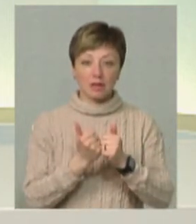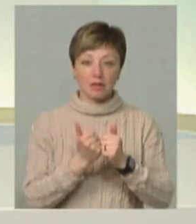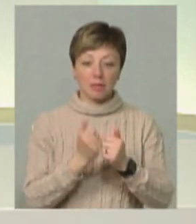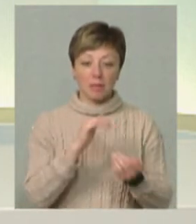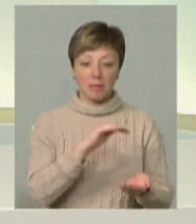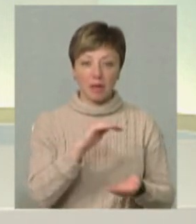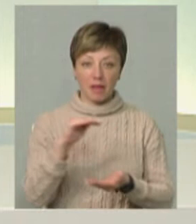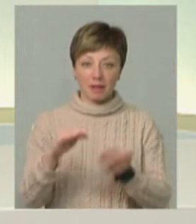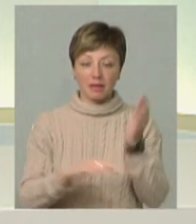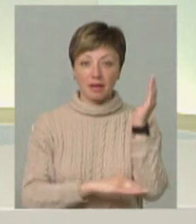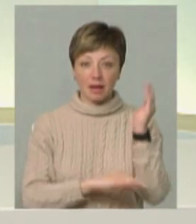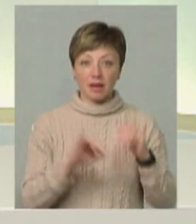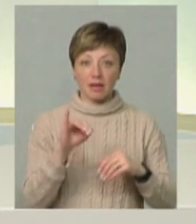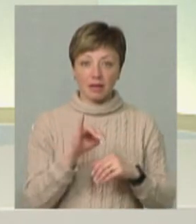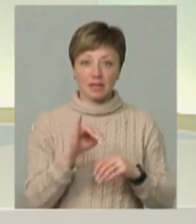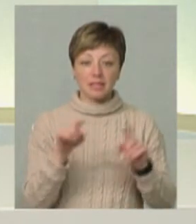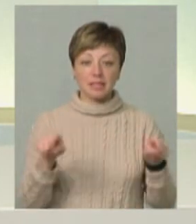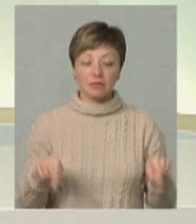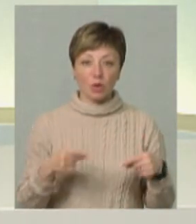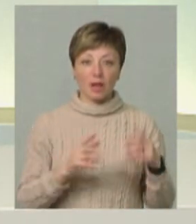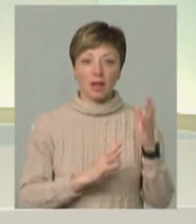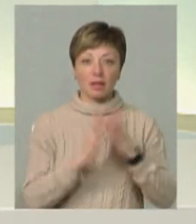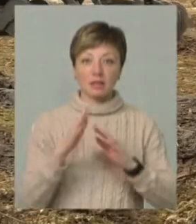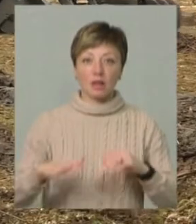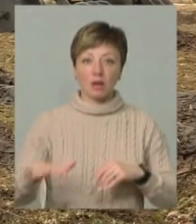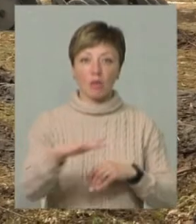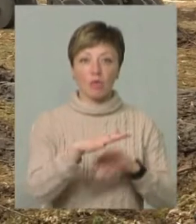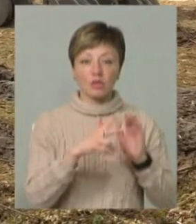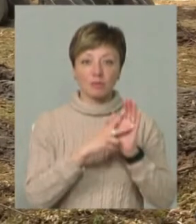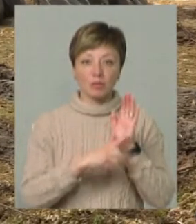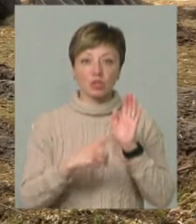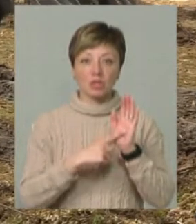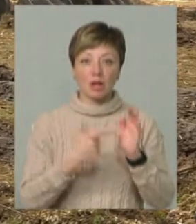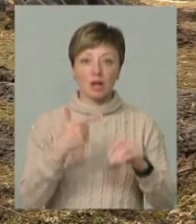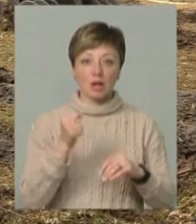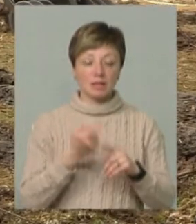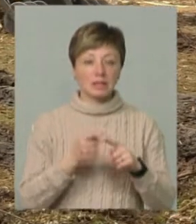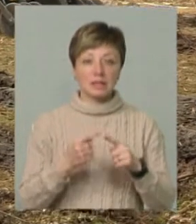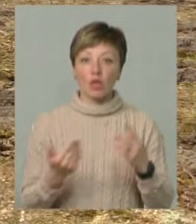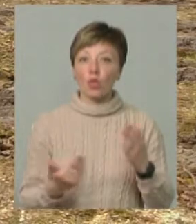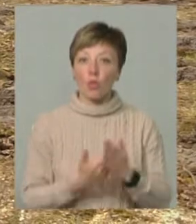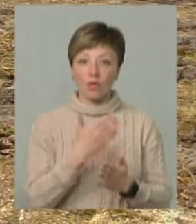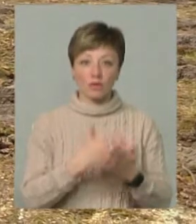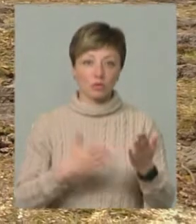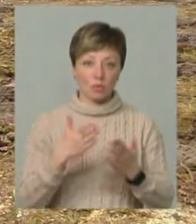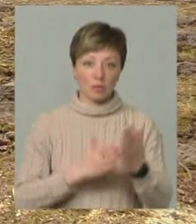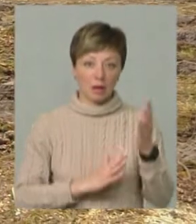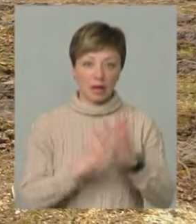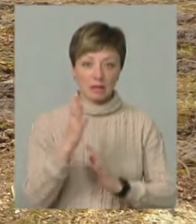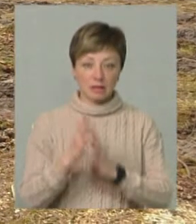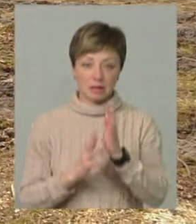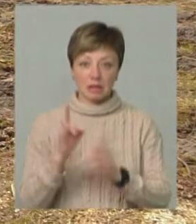але і створили ліси на площі 86 гектарів. Це нові абсолютно ліси на